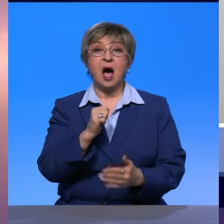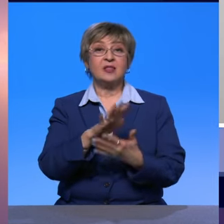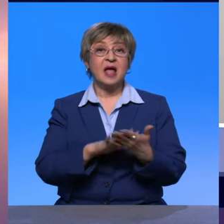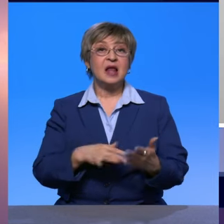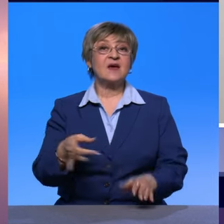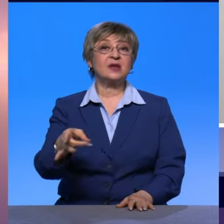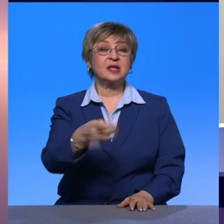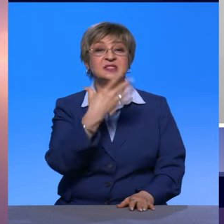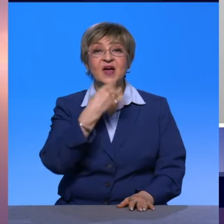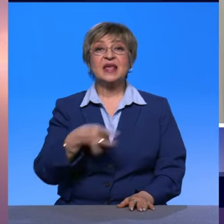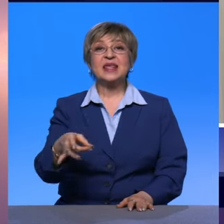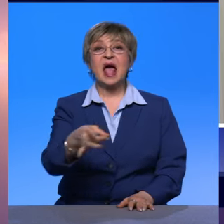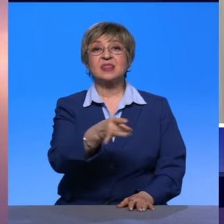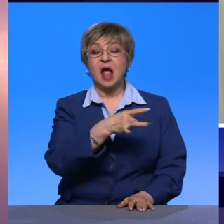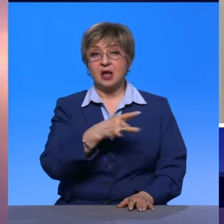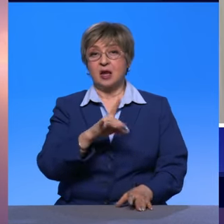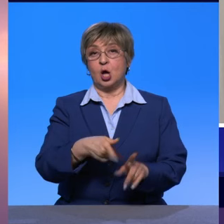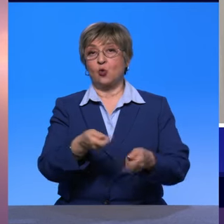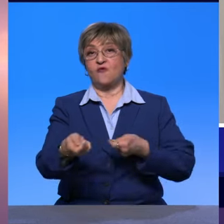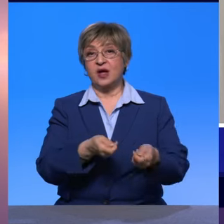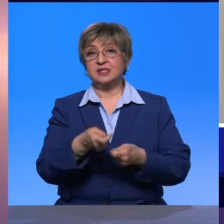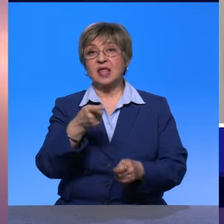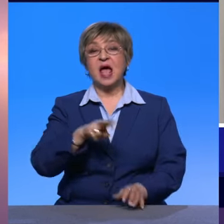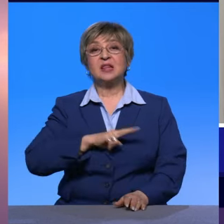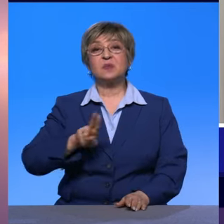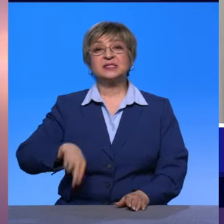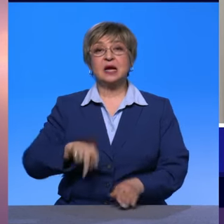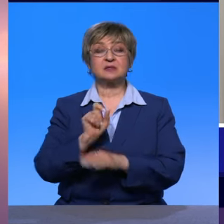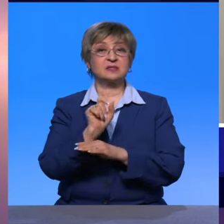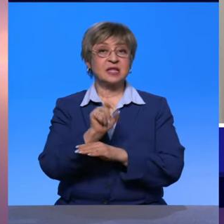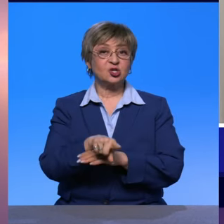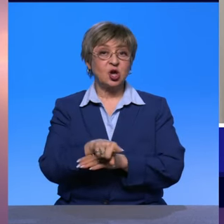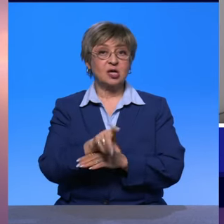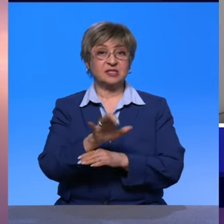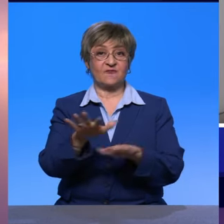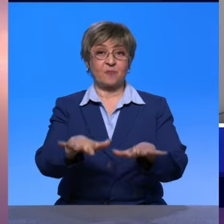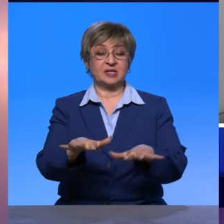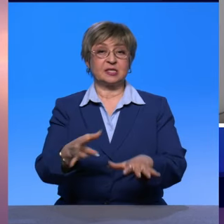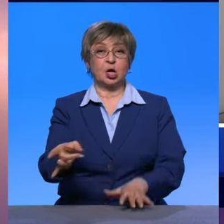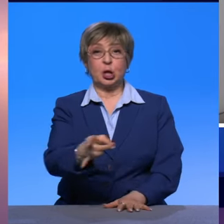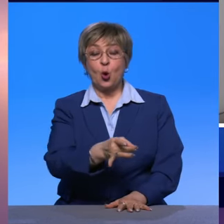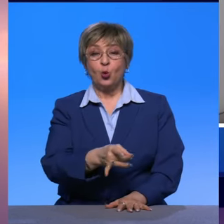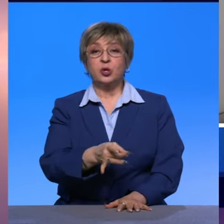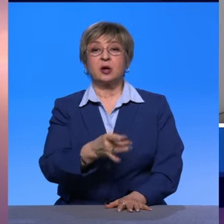региональные операторы, они учреждаются, как правило, администрациями субъектов регионов. И